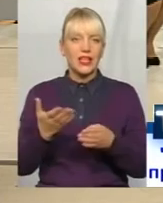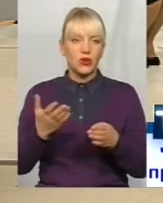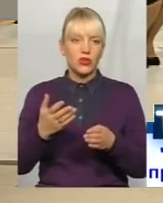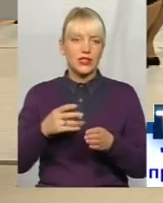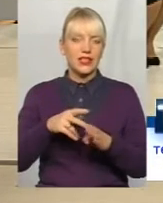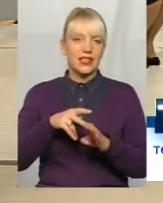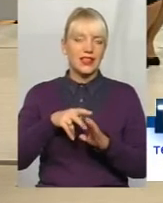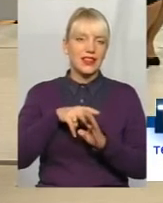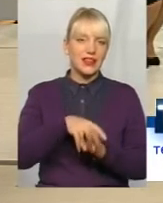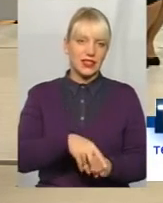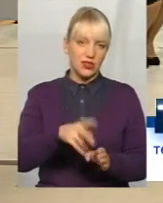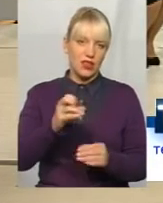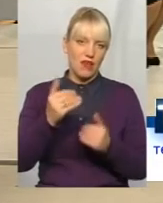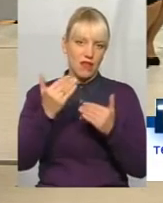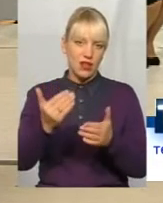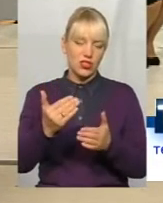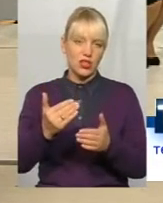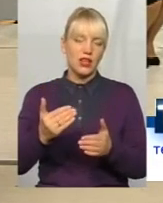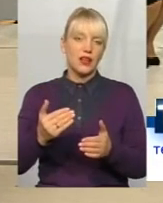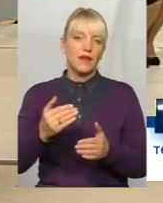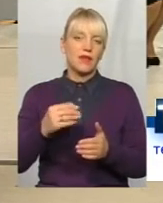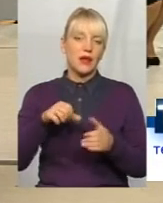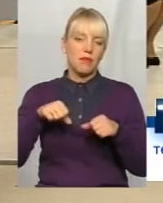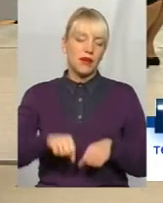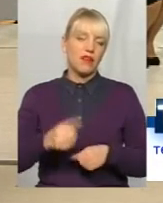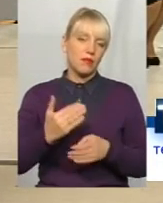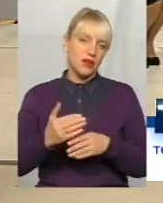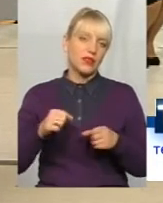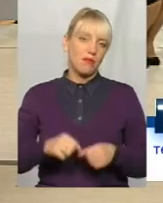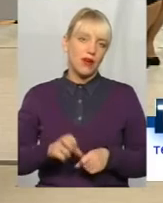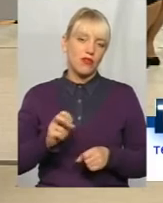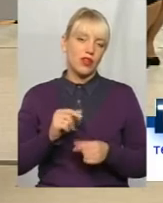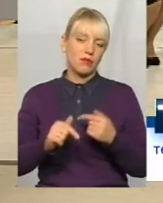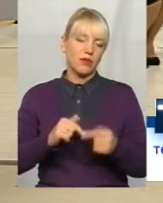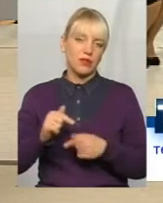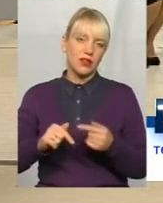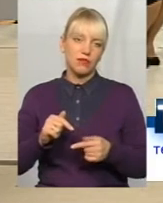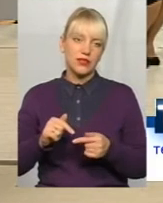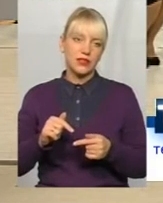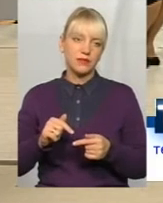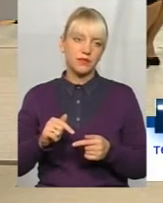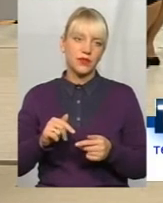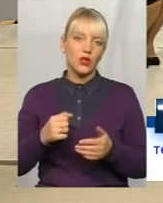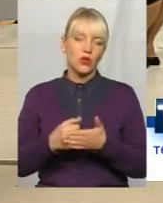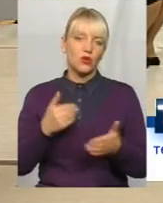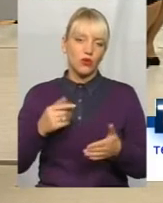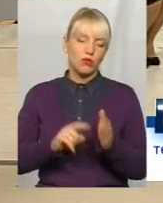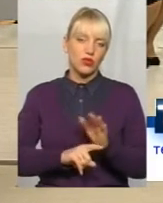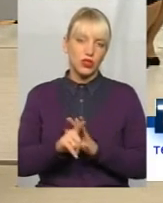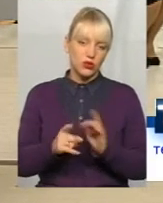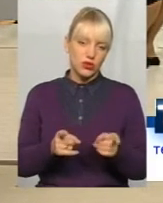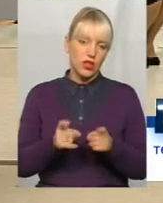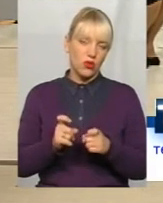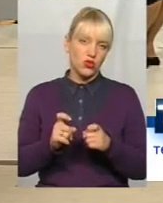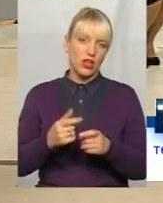ваші, значить, права. І маєте право, як приватні підприємці, в випадку перевірки, до початку перевірки залучати